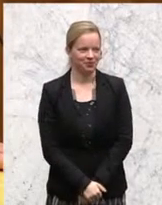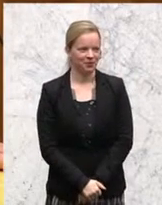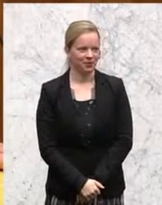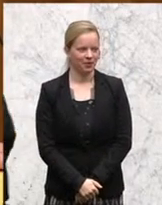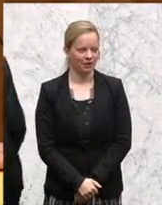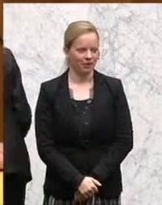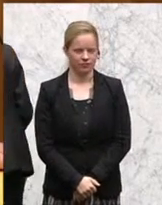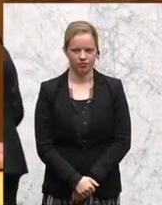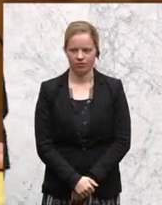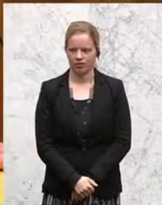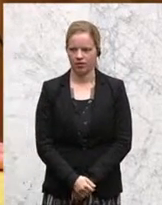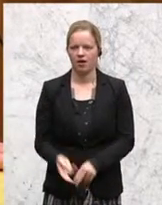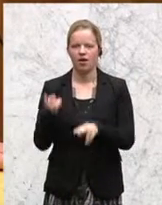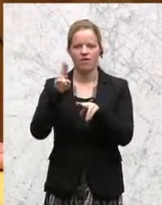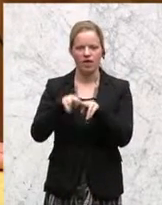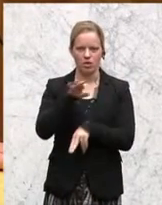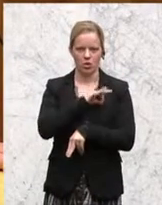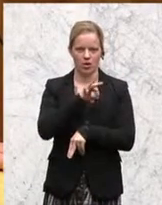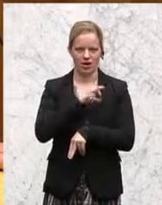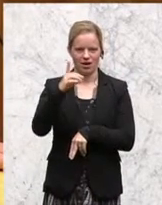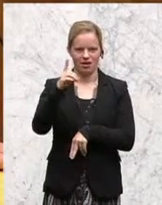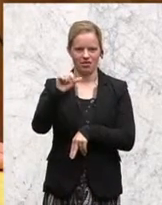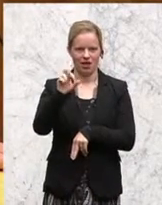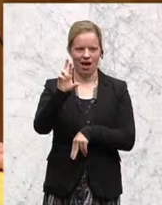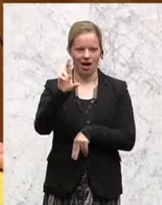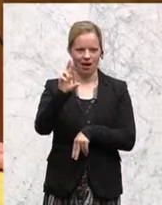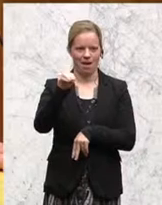Wenn der Kollege Dahmer sich in Wien so fürchtet,